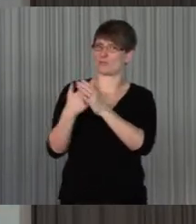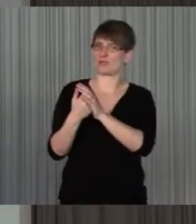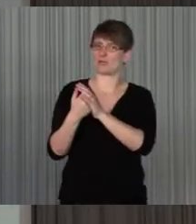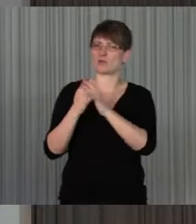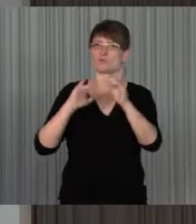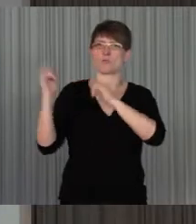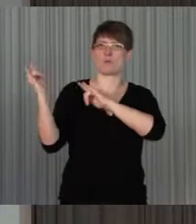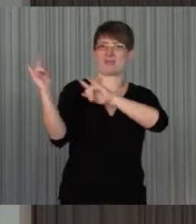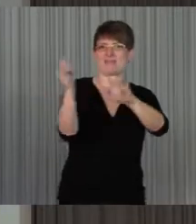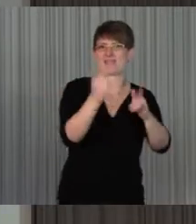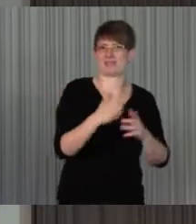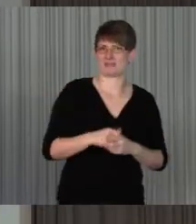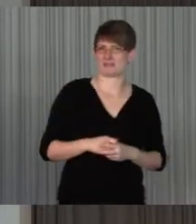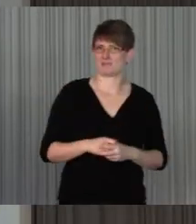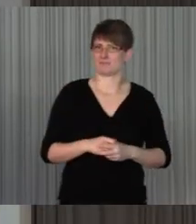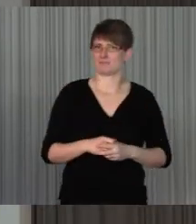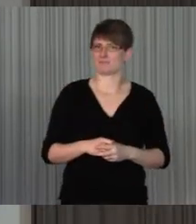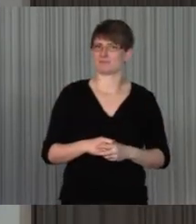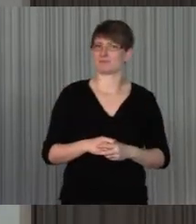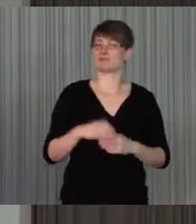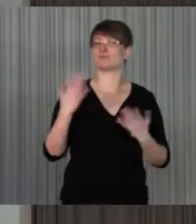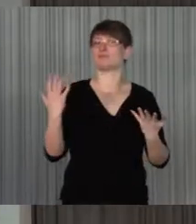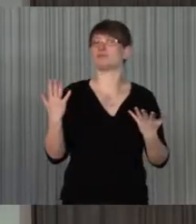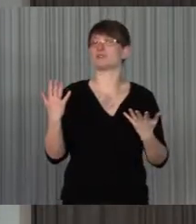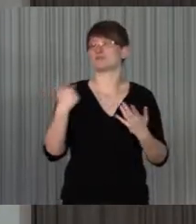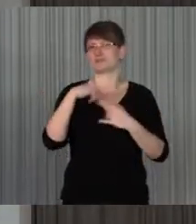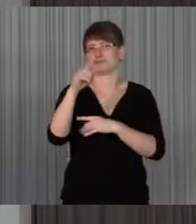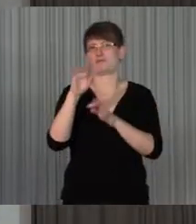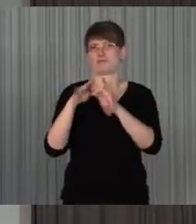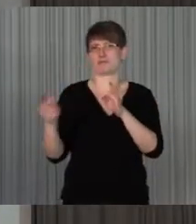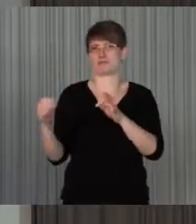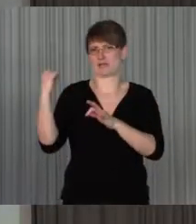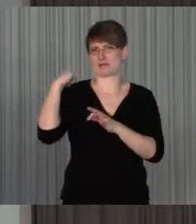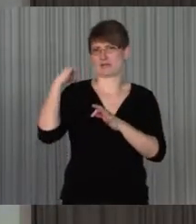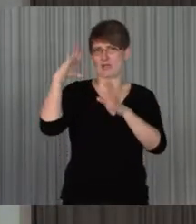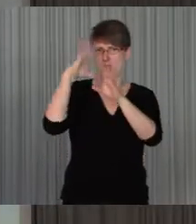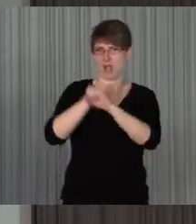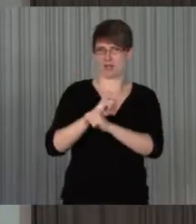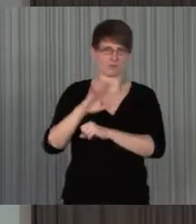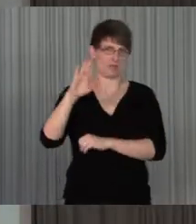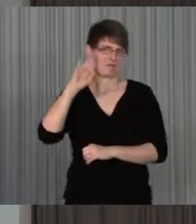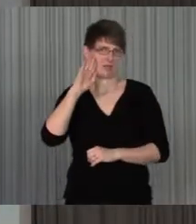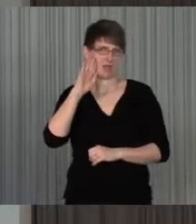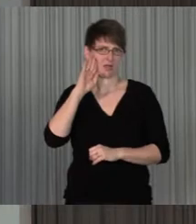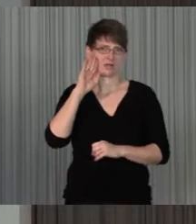und Mobilität, wie es funktioniert, wissen wir ja, wenn wir gestern Abend da waren,